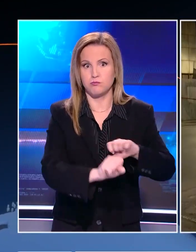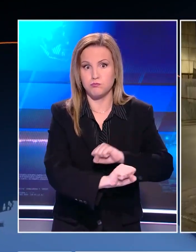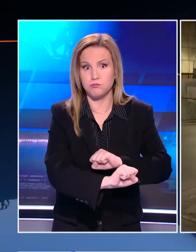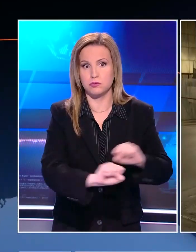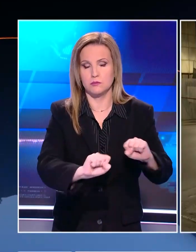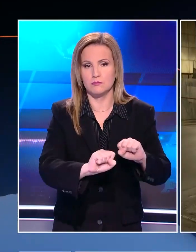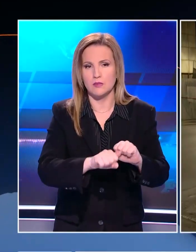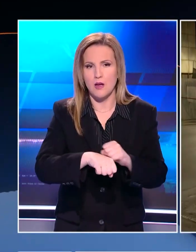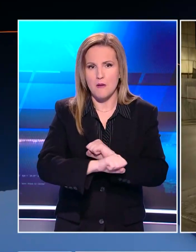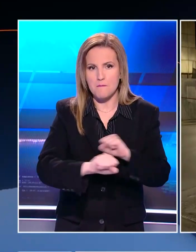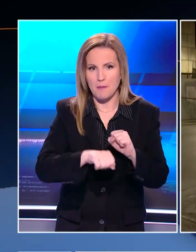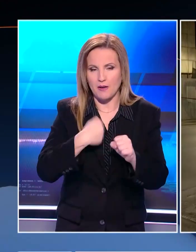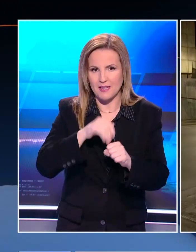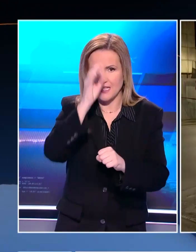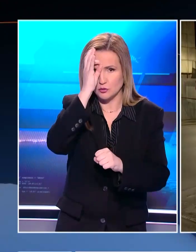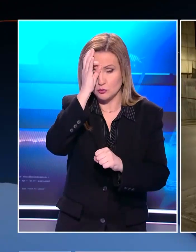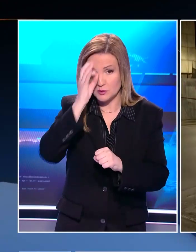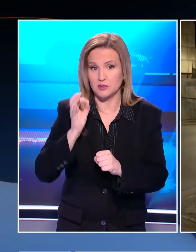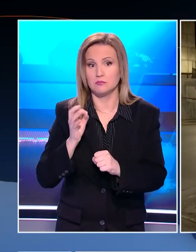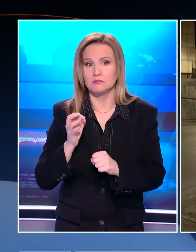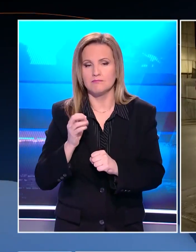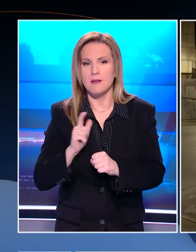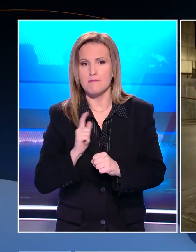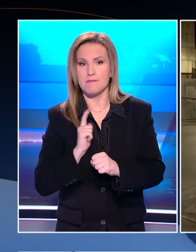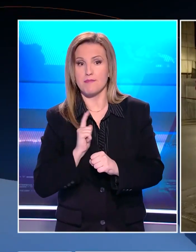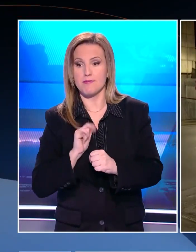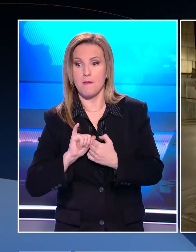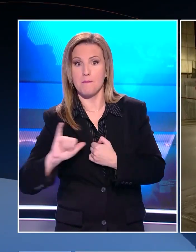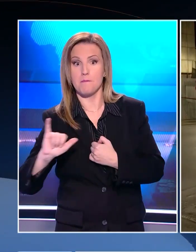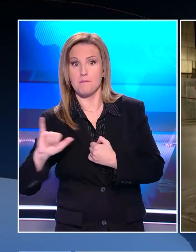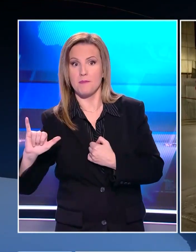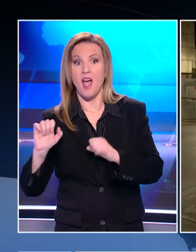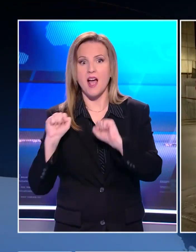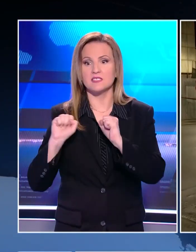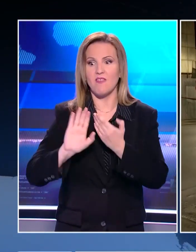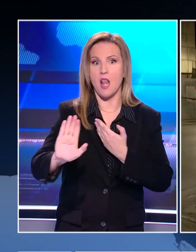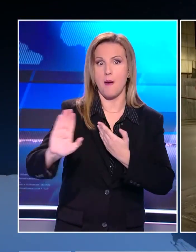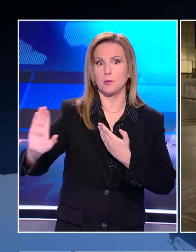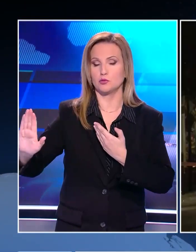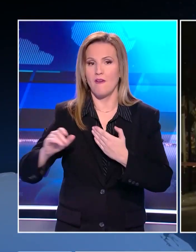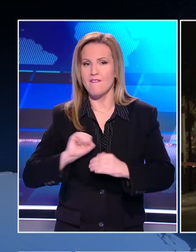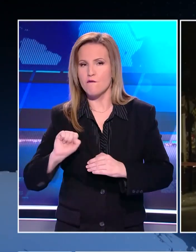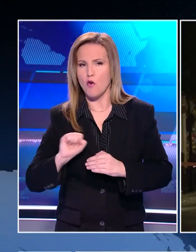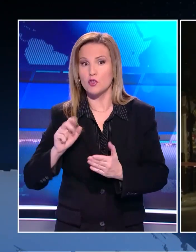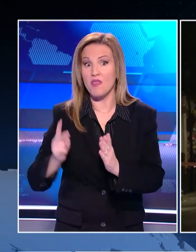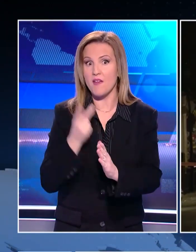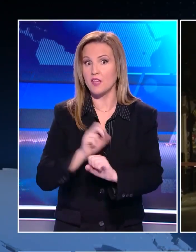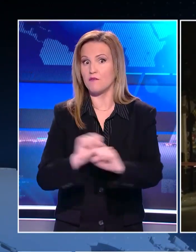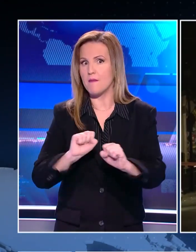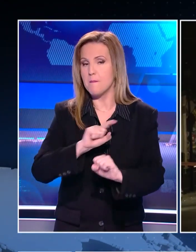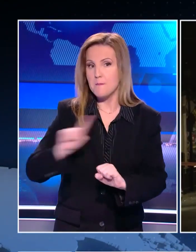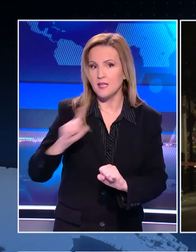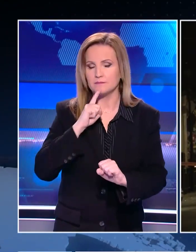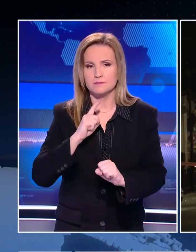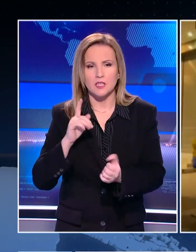Αμέσως μετά την πρώτη έκρηξη οι αστυνομικοί που βρίσκονταν στο σημείο έμειναν για αρκετά λεπτά σε απόσταση ασφαλείας. Φοβούμενοι και δεύτεροι. Στην καρδιά του κέντρου της